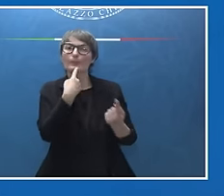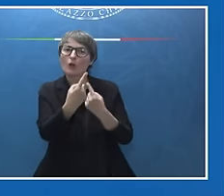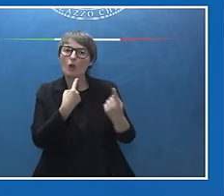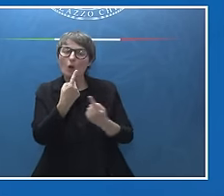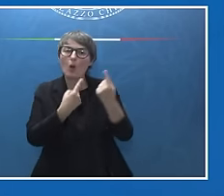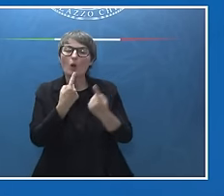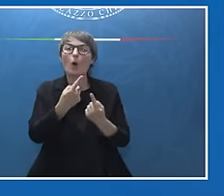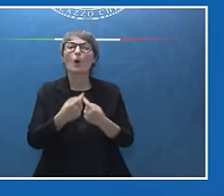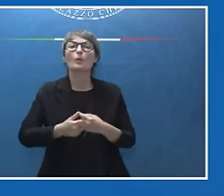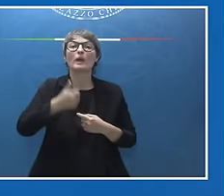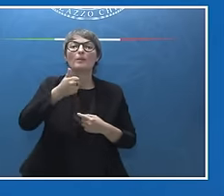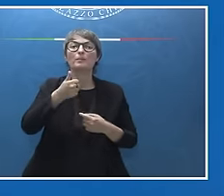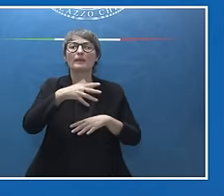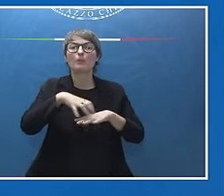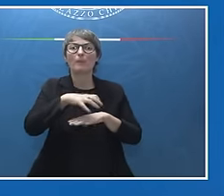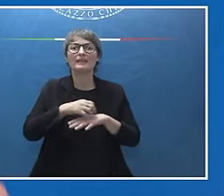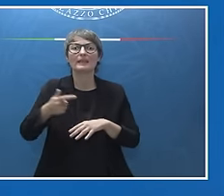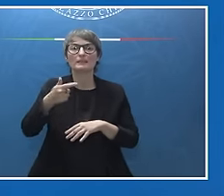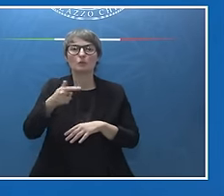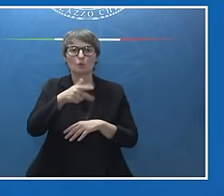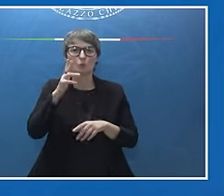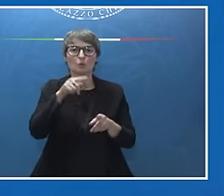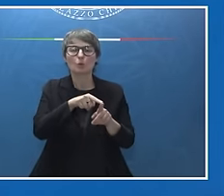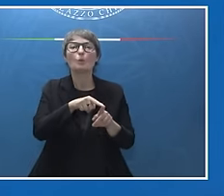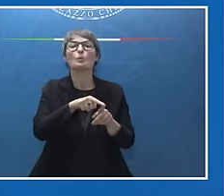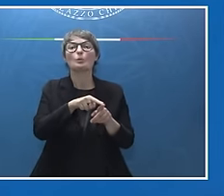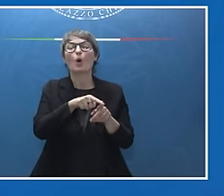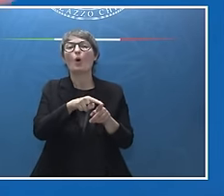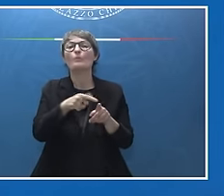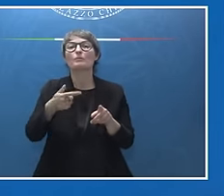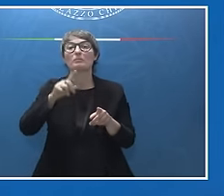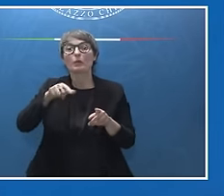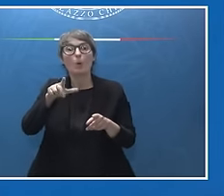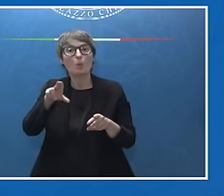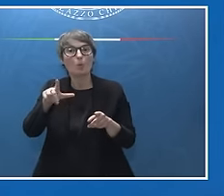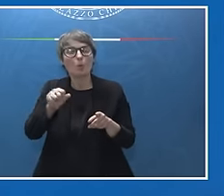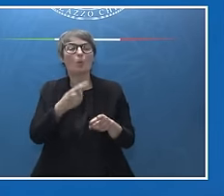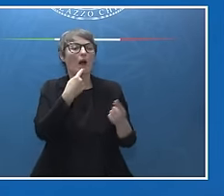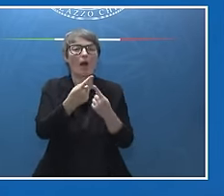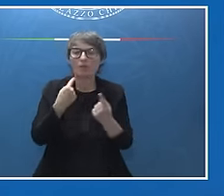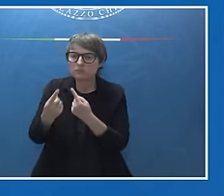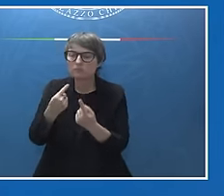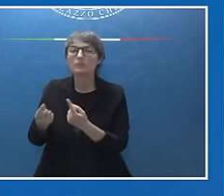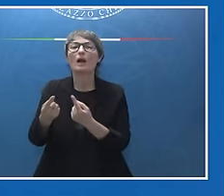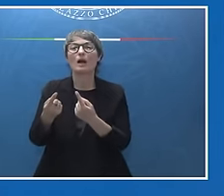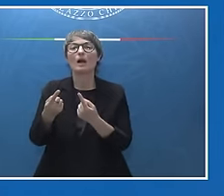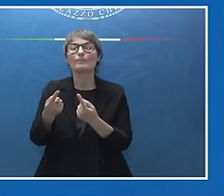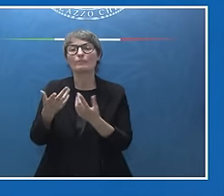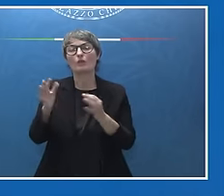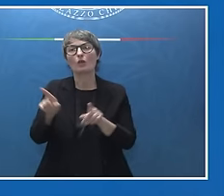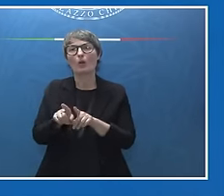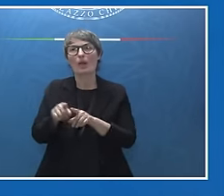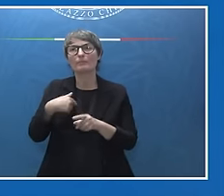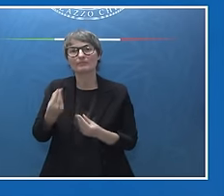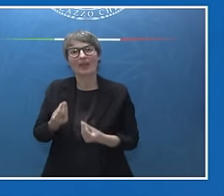Trudeau, con il Presidente Lula, chiaramente per assicurare continuità tra il lavoro della Presidenza